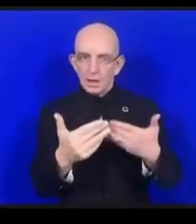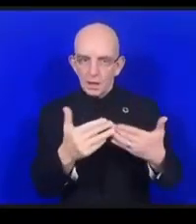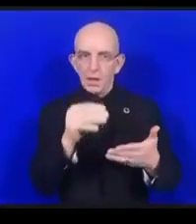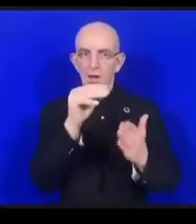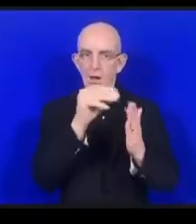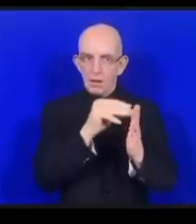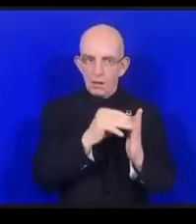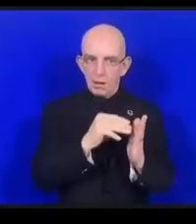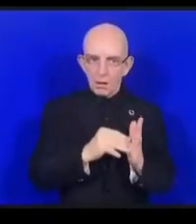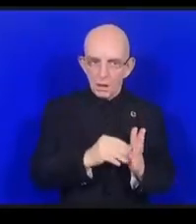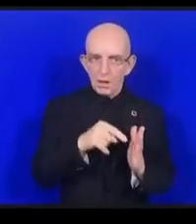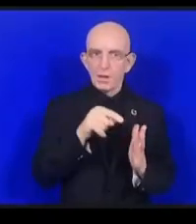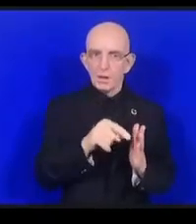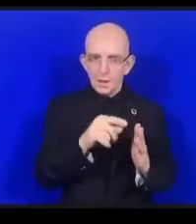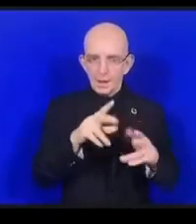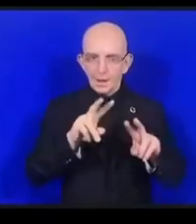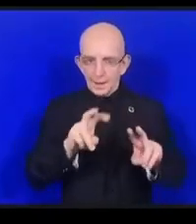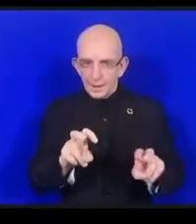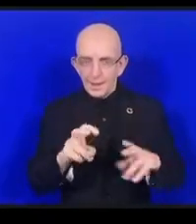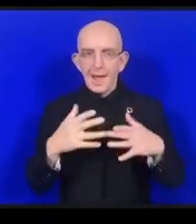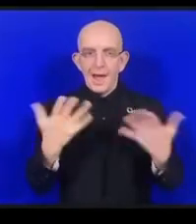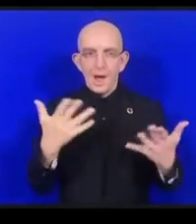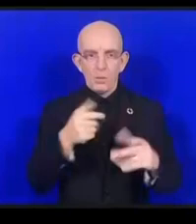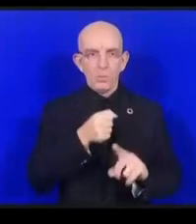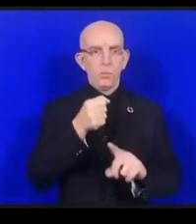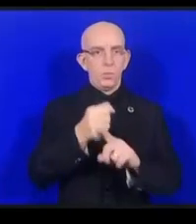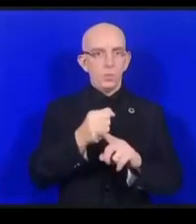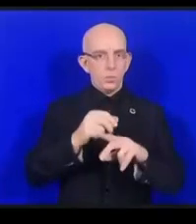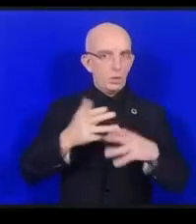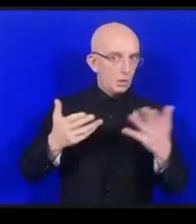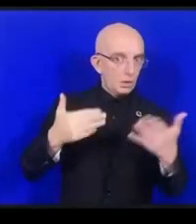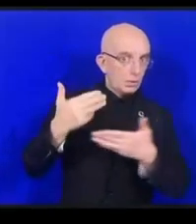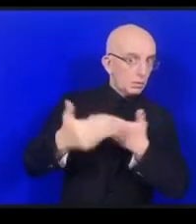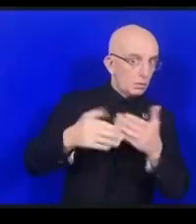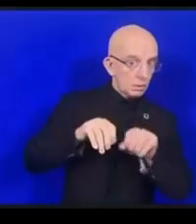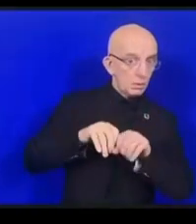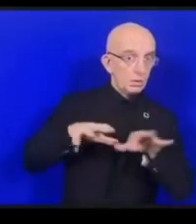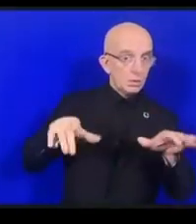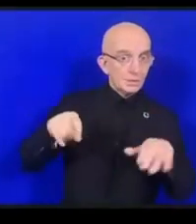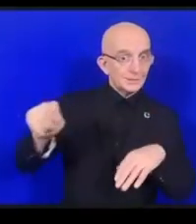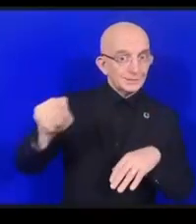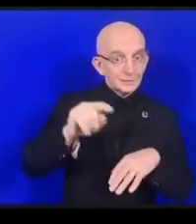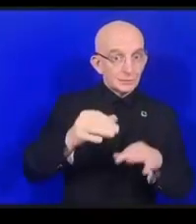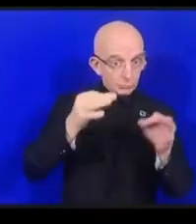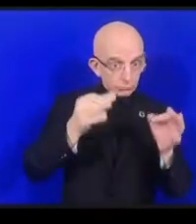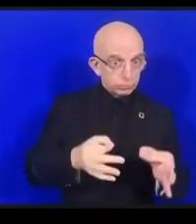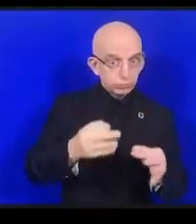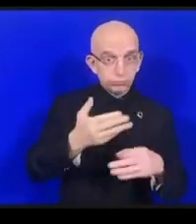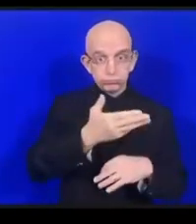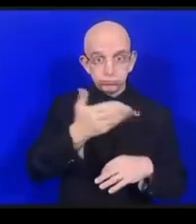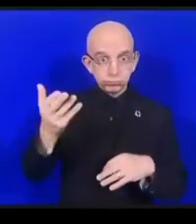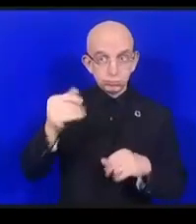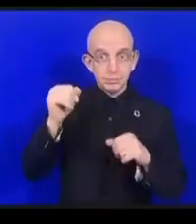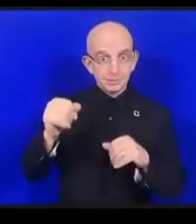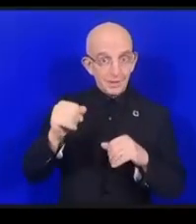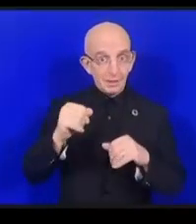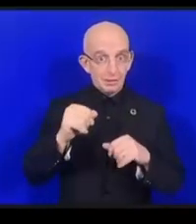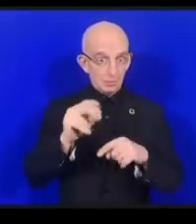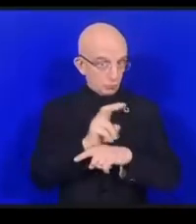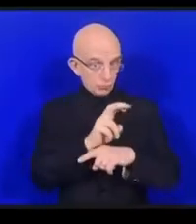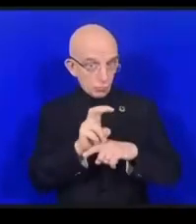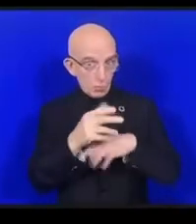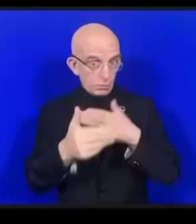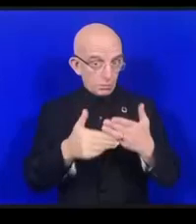を始めましたつまりどうやってきちんとしたアクセスコントロールができているかそれを確認できるのかそれから